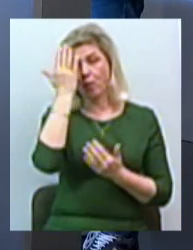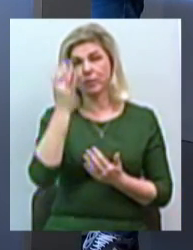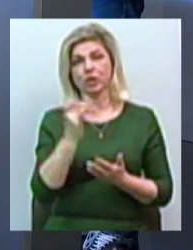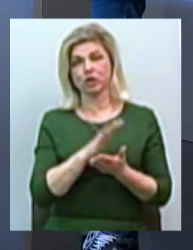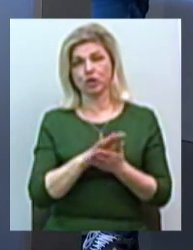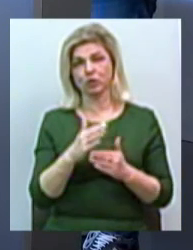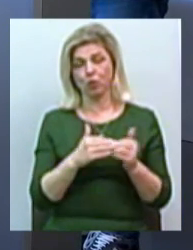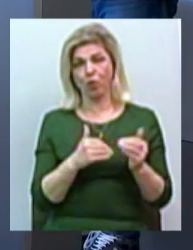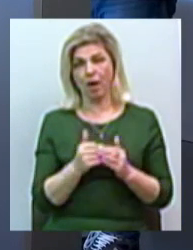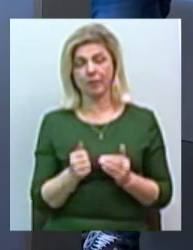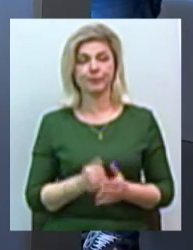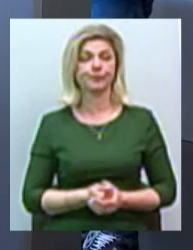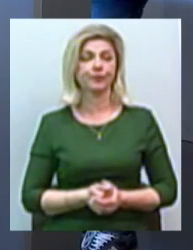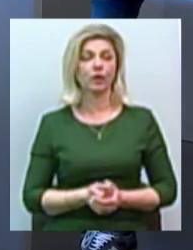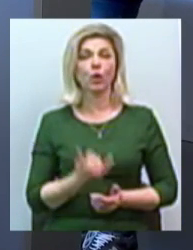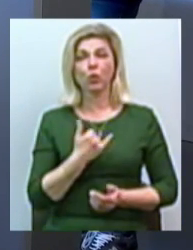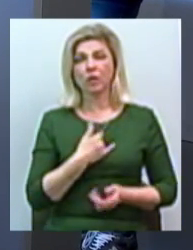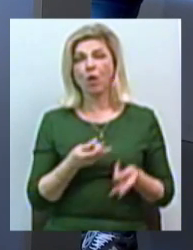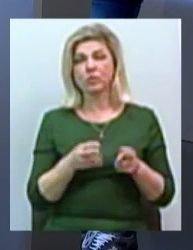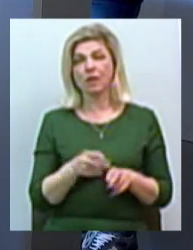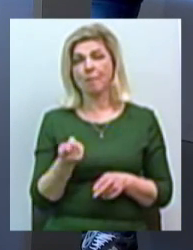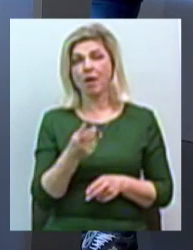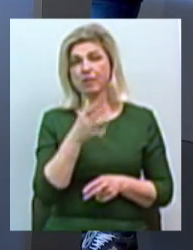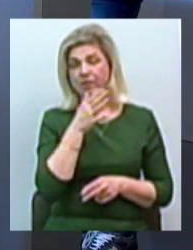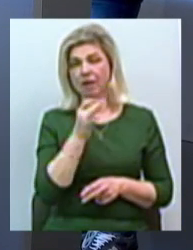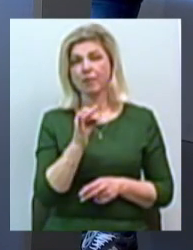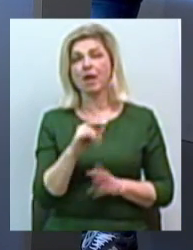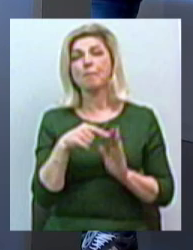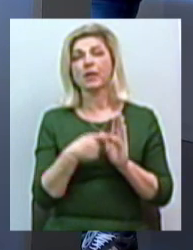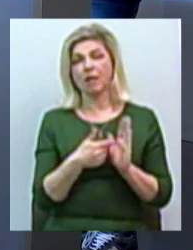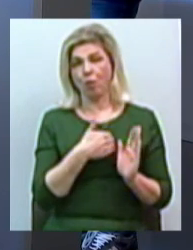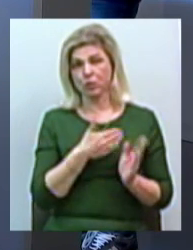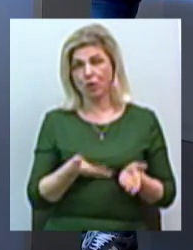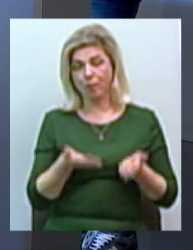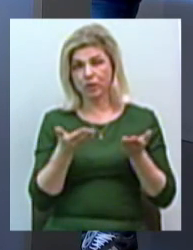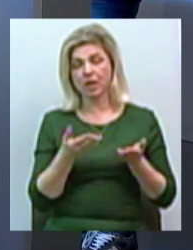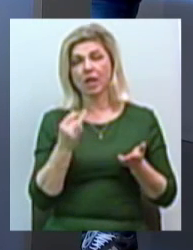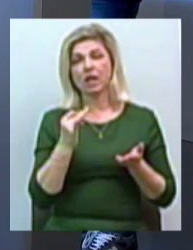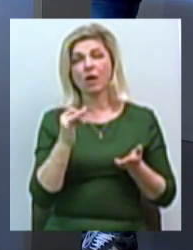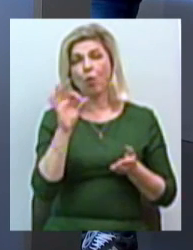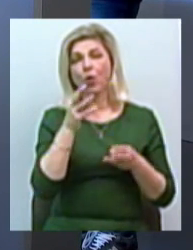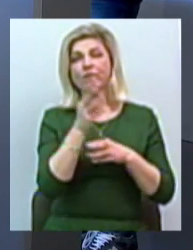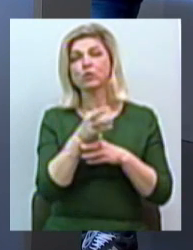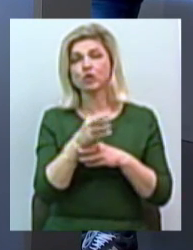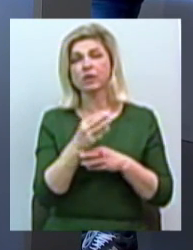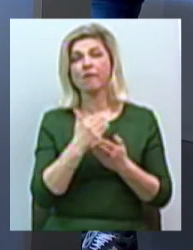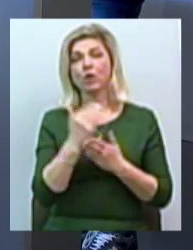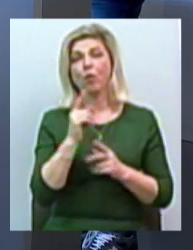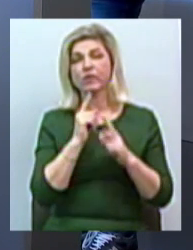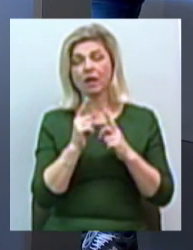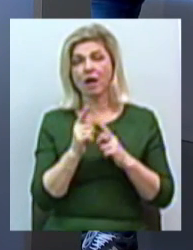У нас близько 2 хвилин залишається і не можу не тропнутися власне цього питання. Звичайно, і в сюжеті з Верховної Ради, як